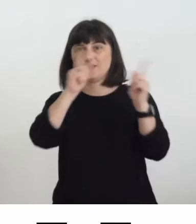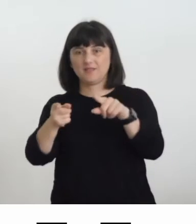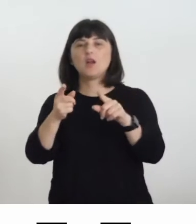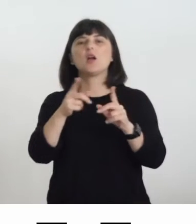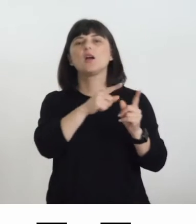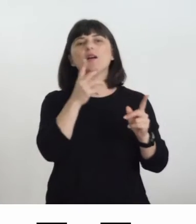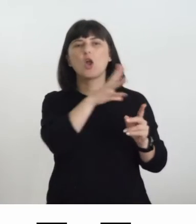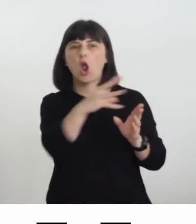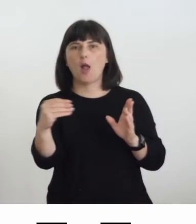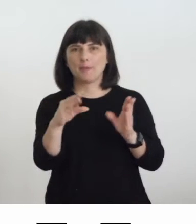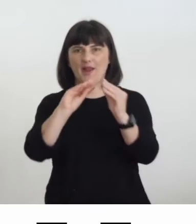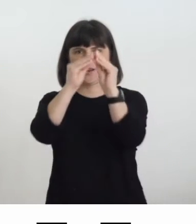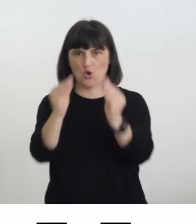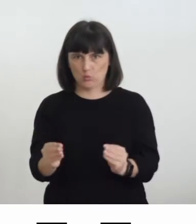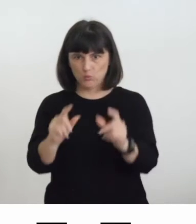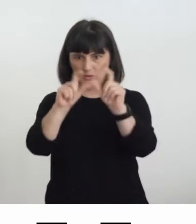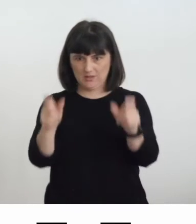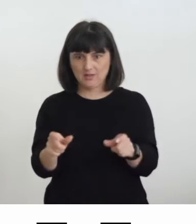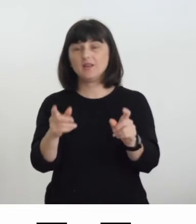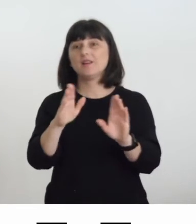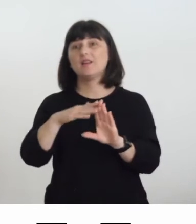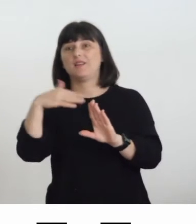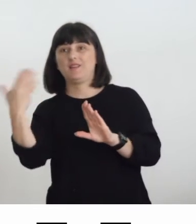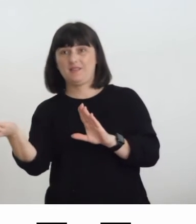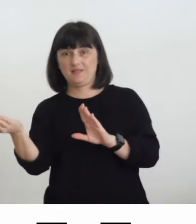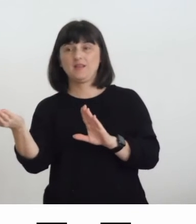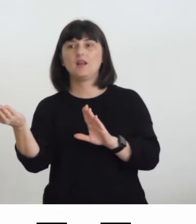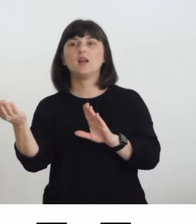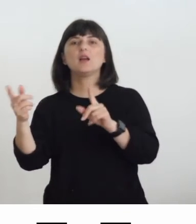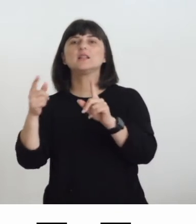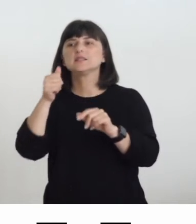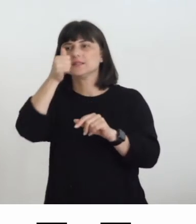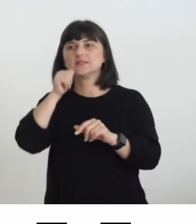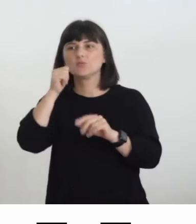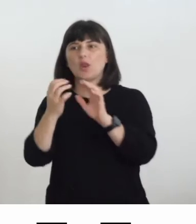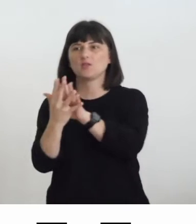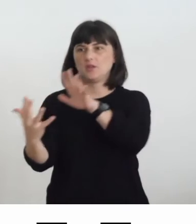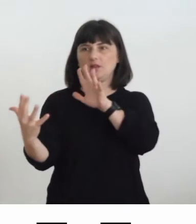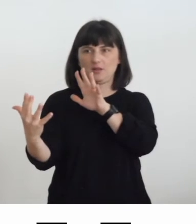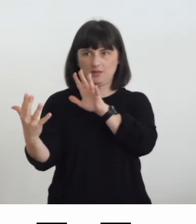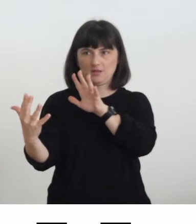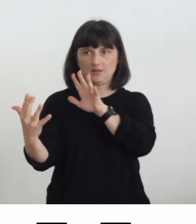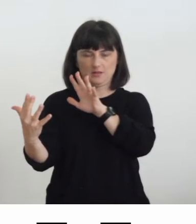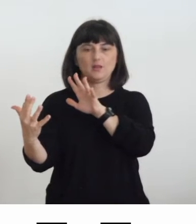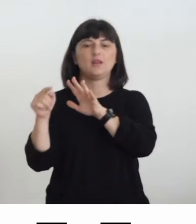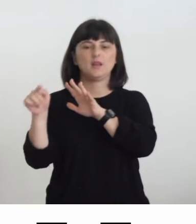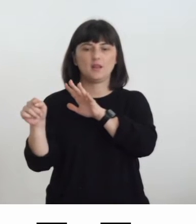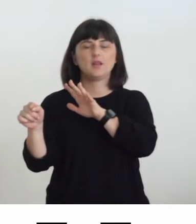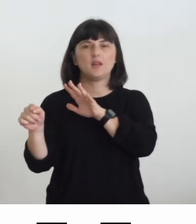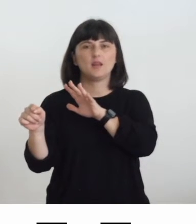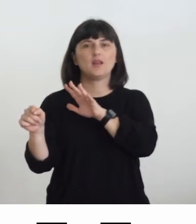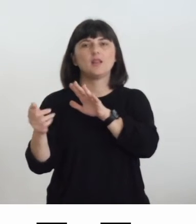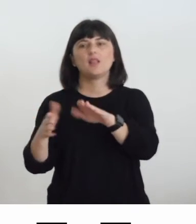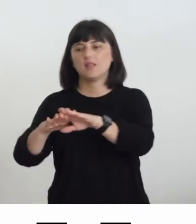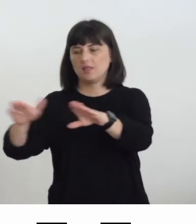la simulazione di quel portale con le proporzioni della tavola che è stata progettata è stata progettata